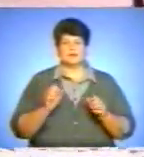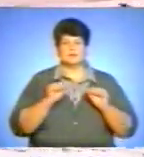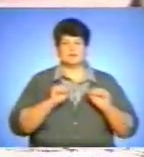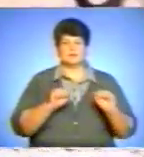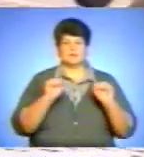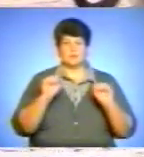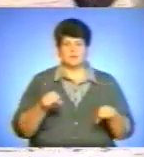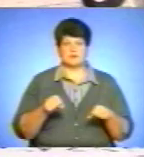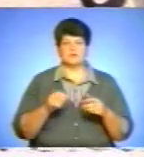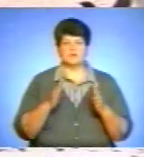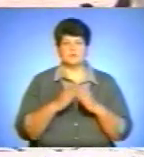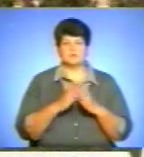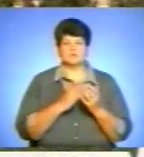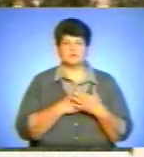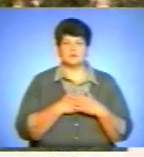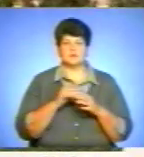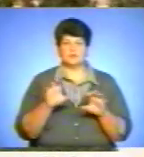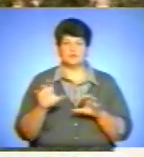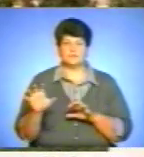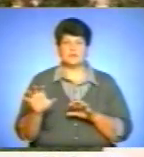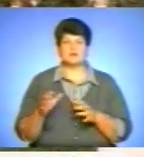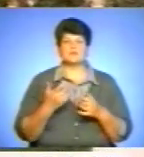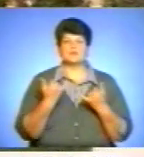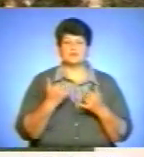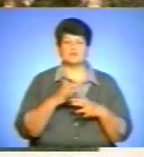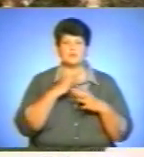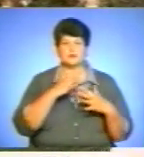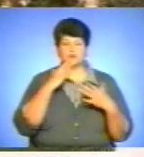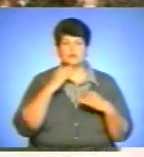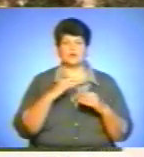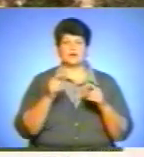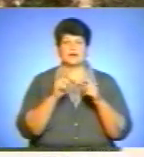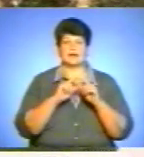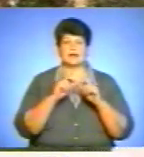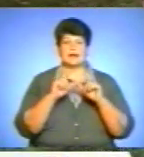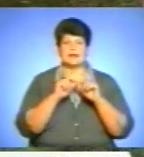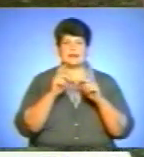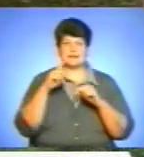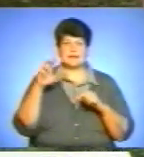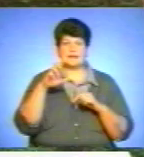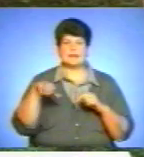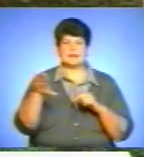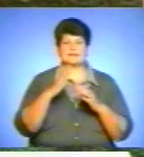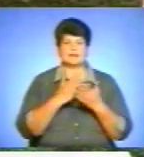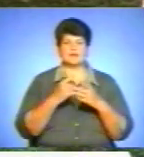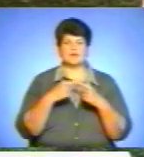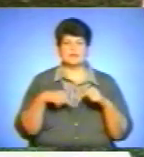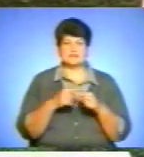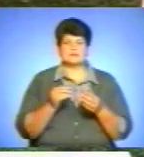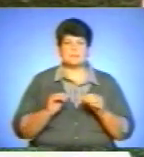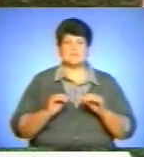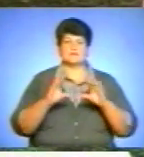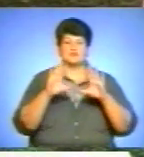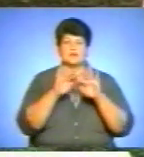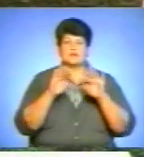улюбленців. Як зазначила пані Олена, на сьогодні в багатьох країнах існують організації, які підвищують рівень етичного і гуманного